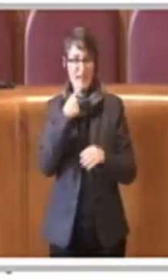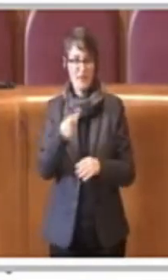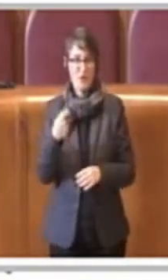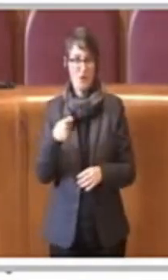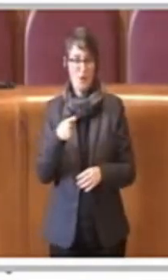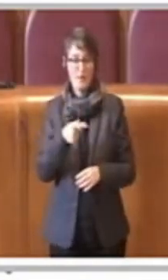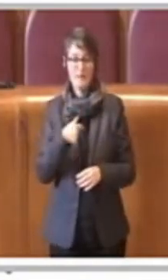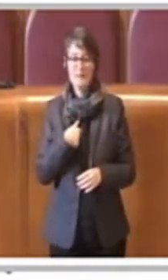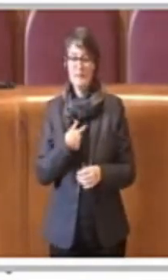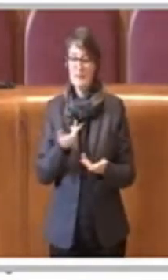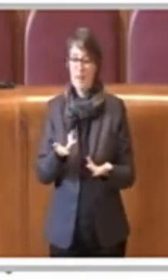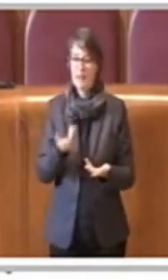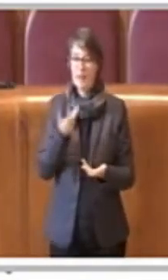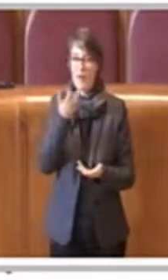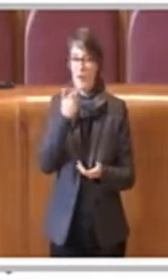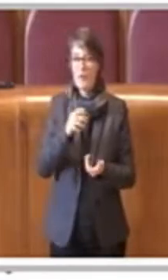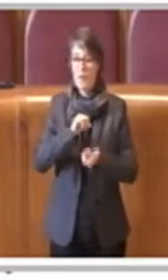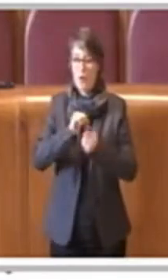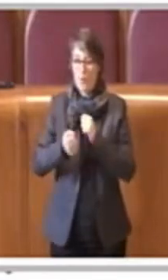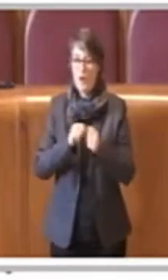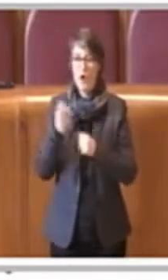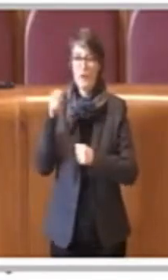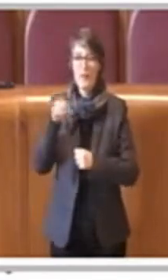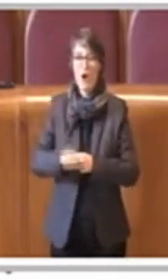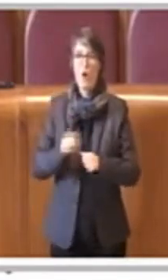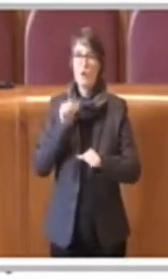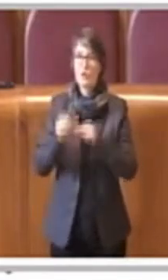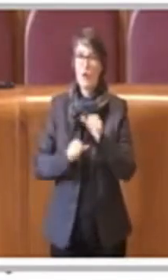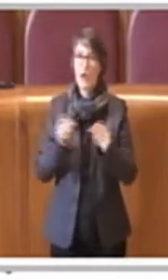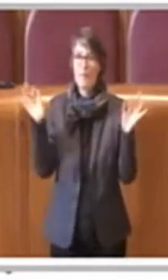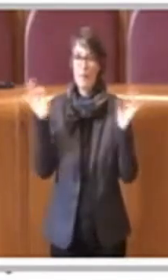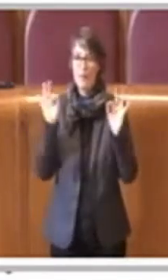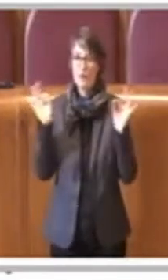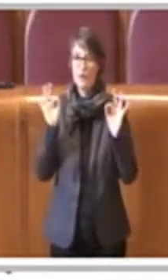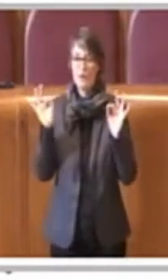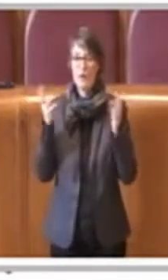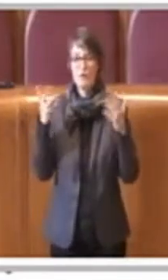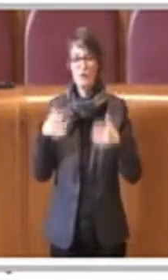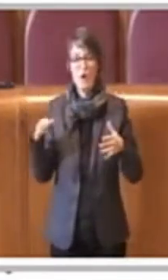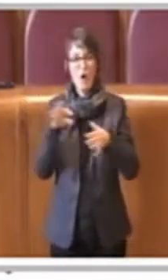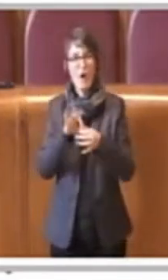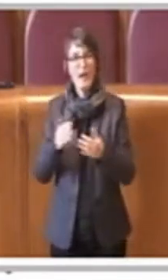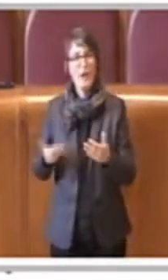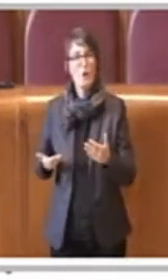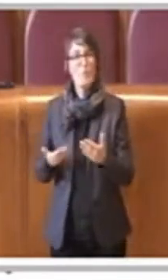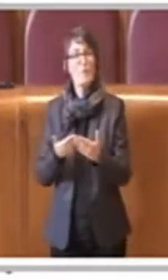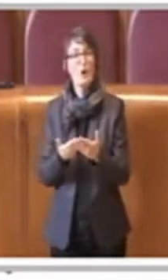contrasto ai cambiamenti climatici, quella che poi fu la mozione dove in qualche modo si